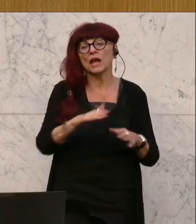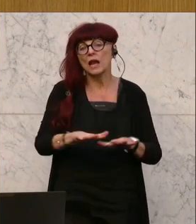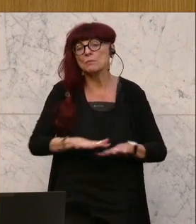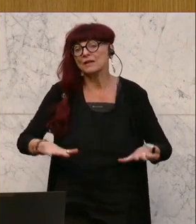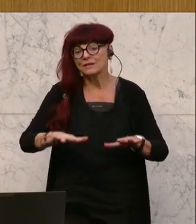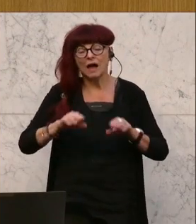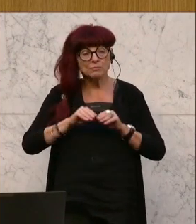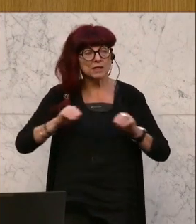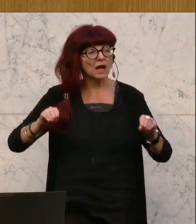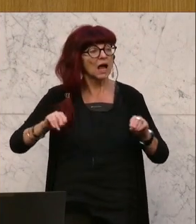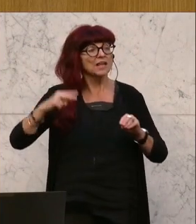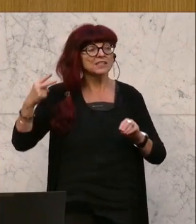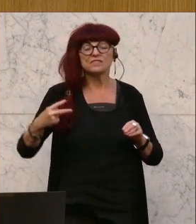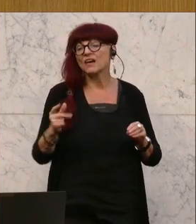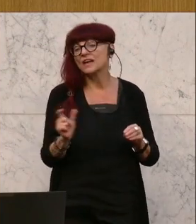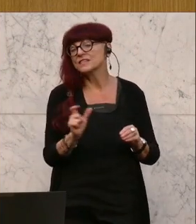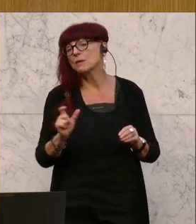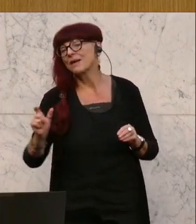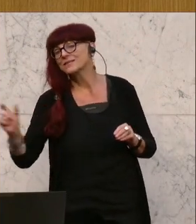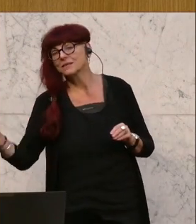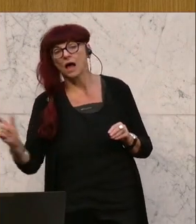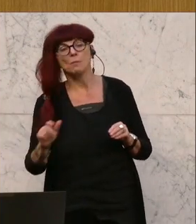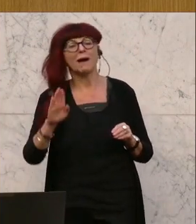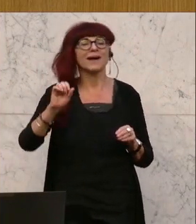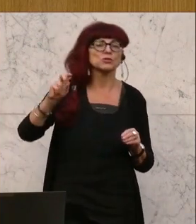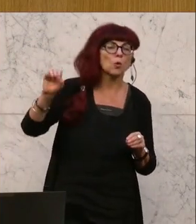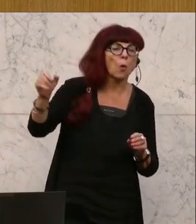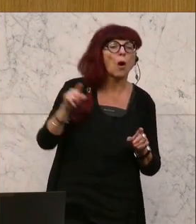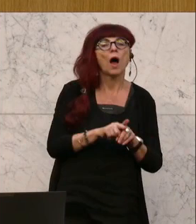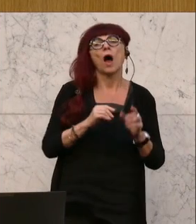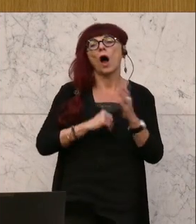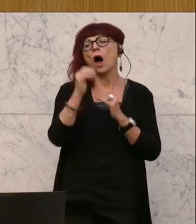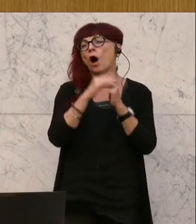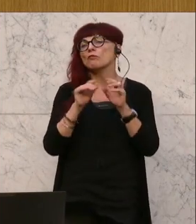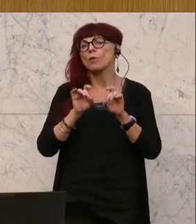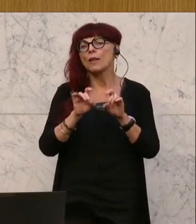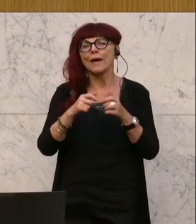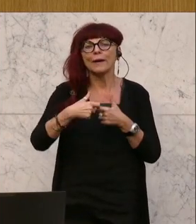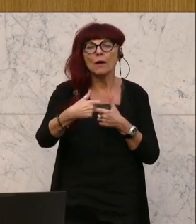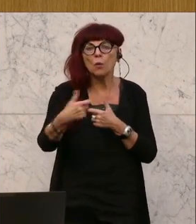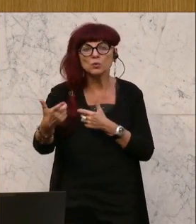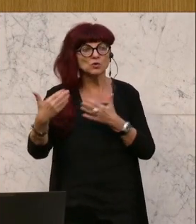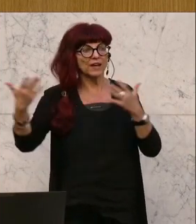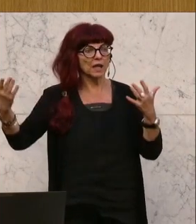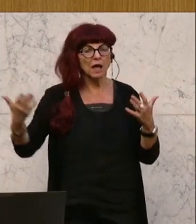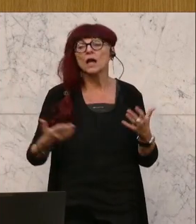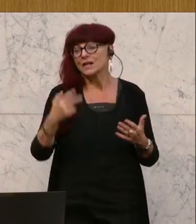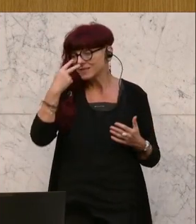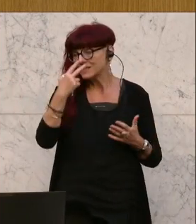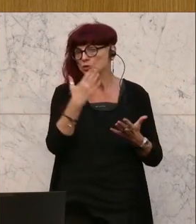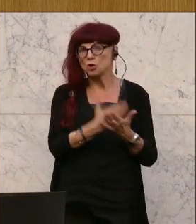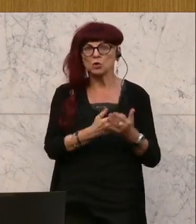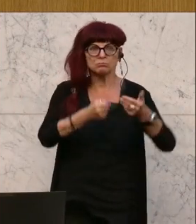zweisemestigen Lehrgang für Absolventinnen und Absolventen, BASOP, dem Aufbaulehrgang, plapp, plapp, plapp. Also ich könnte jetzt noch ein paar aufzählen. Also man merkt,